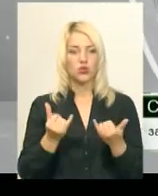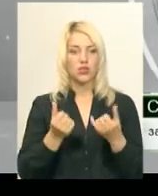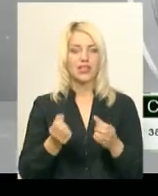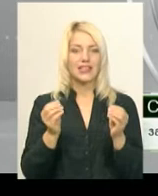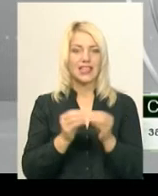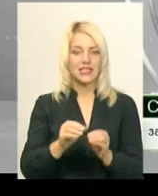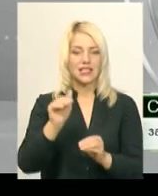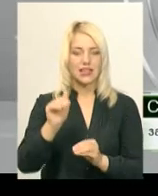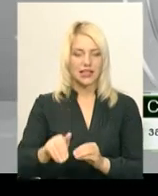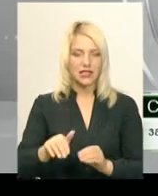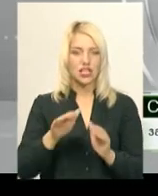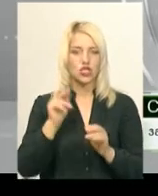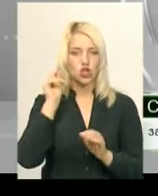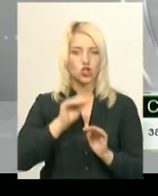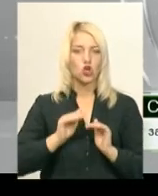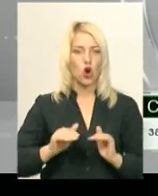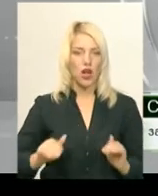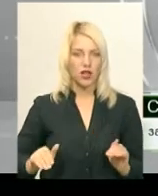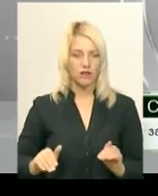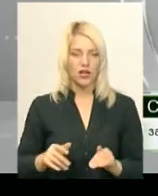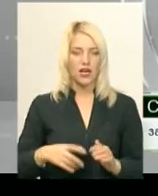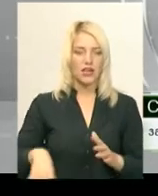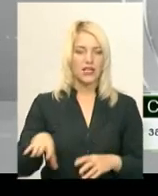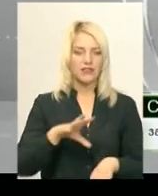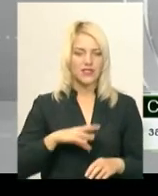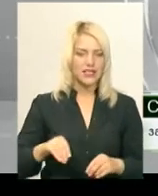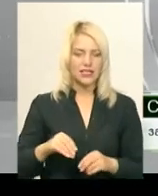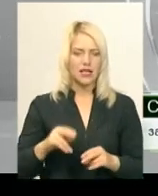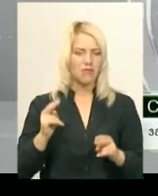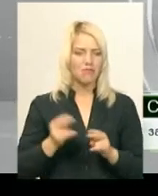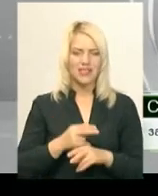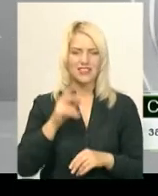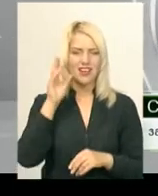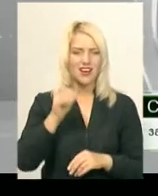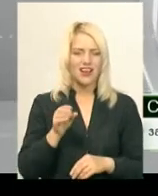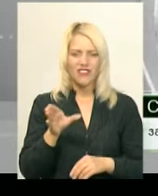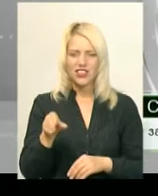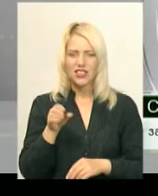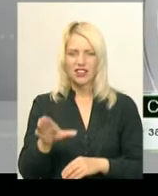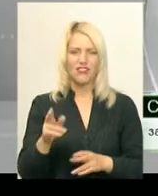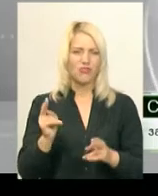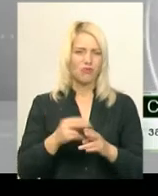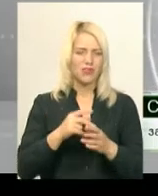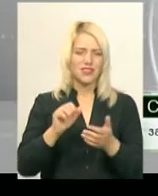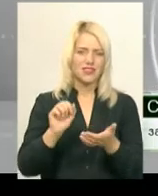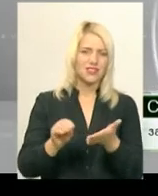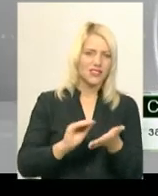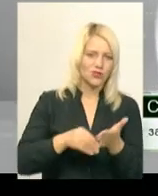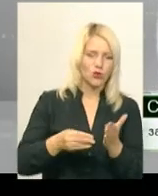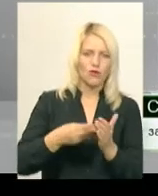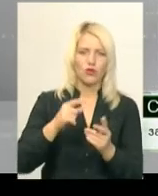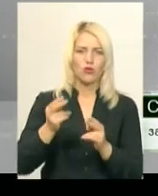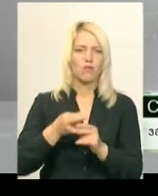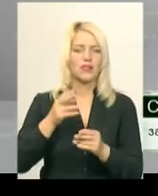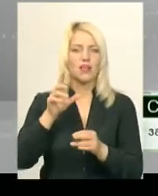тисяч школярів. І всі 10 тисяч школярів без всяких хвитків, без всяких учнівських сертифікатів, фотографій,